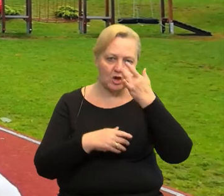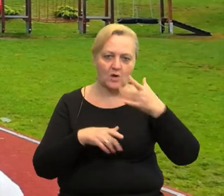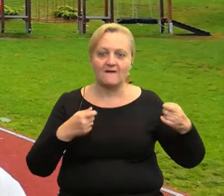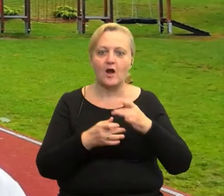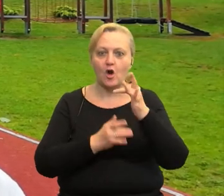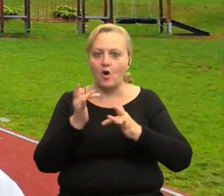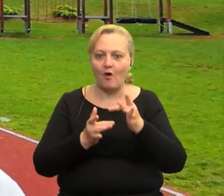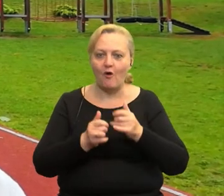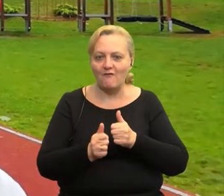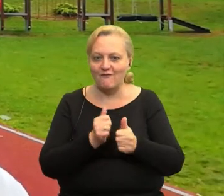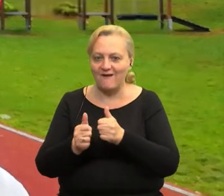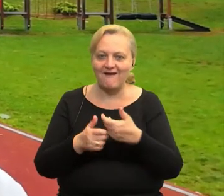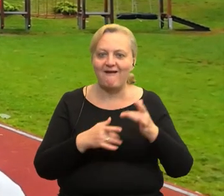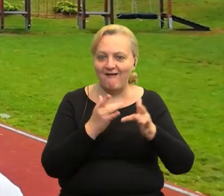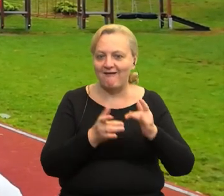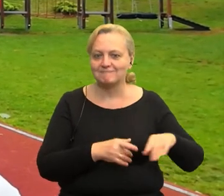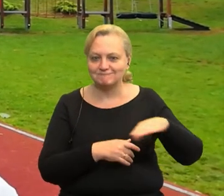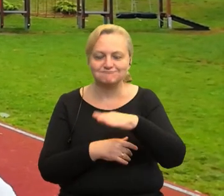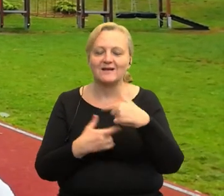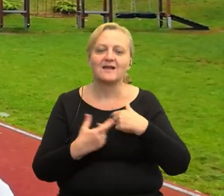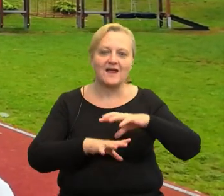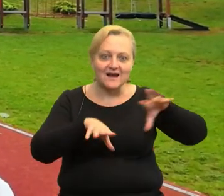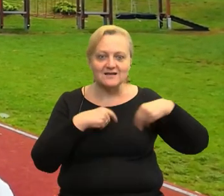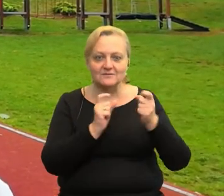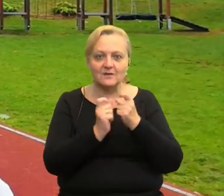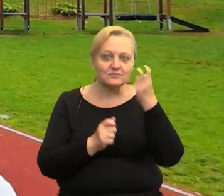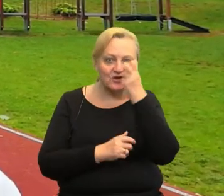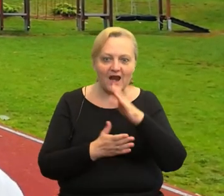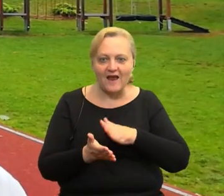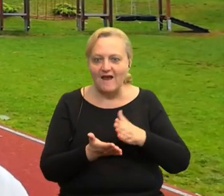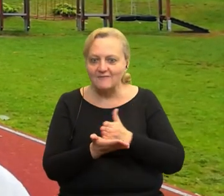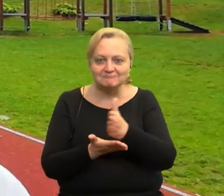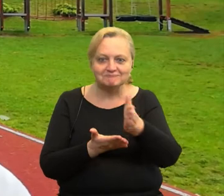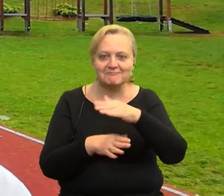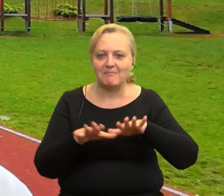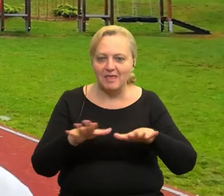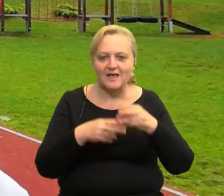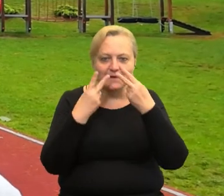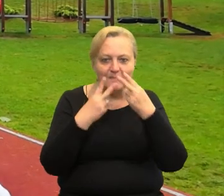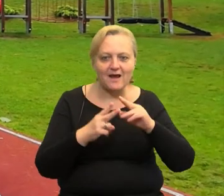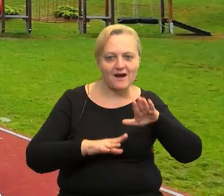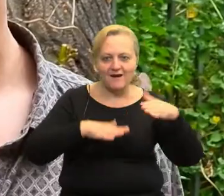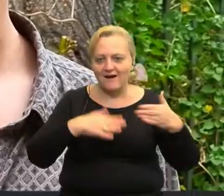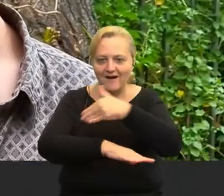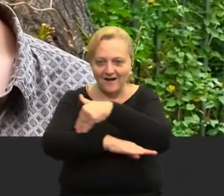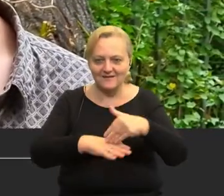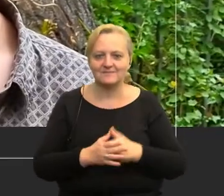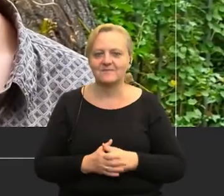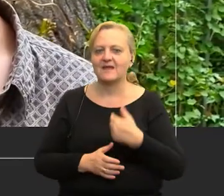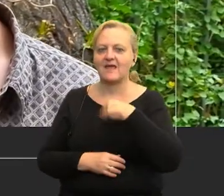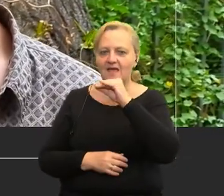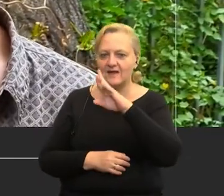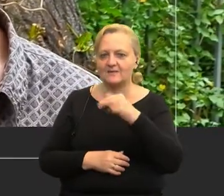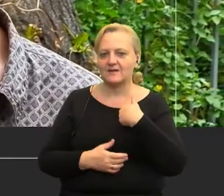rowerowy. Wspólnie z naszymi sąsiadami stworzylibyśmy mapy najciekawszych miejsc do zobaczenia po obu stronach granicy. Nazywam się